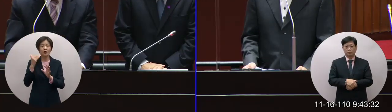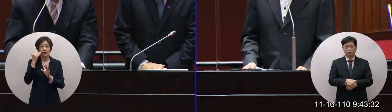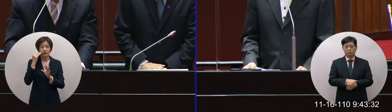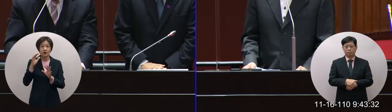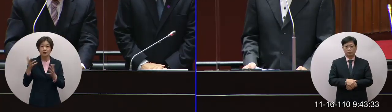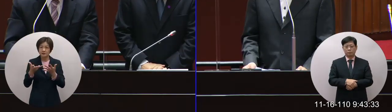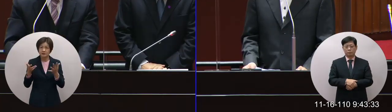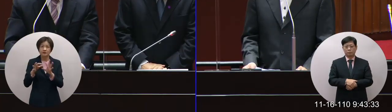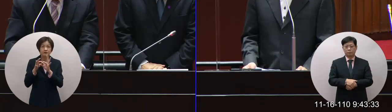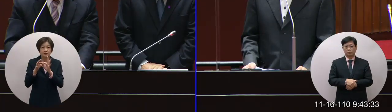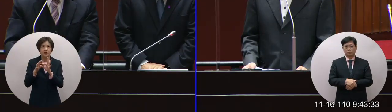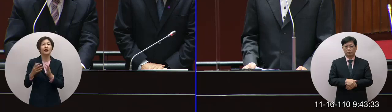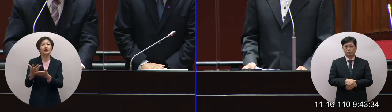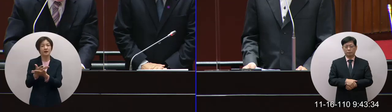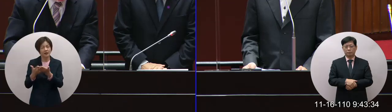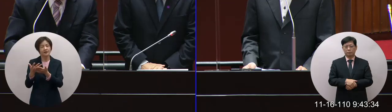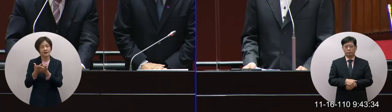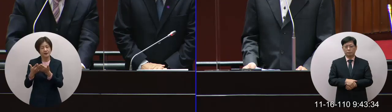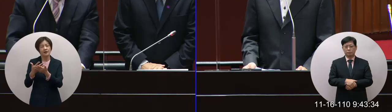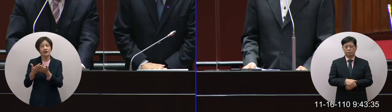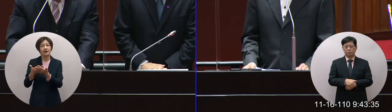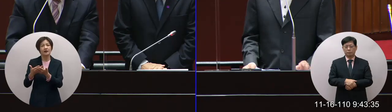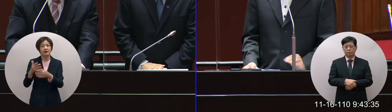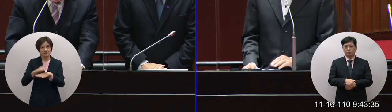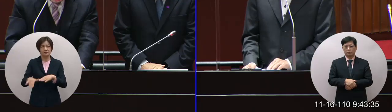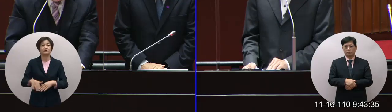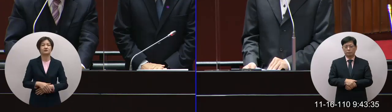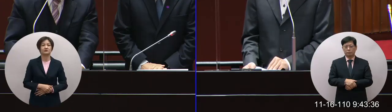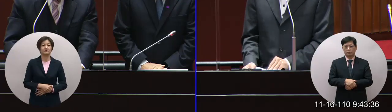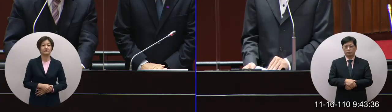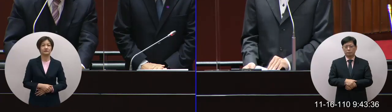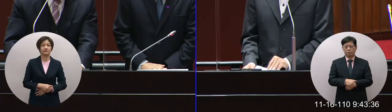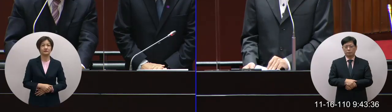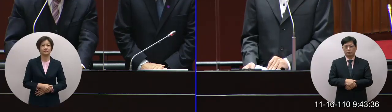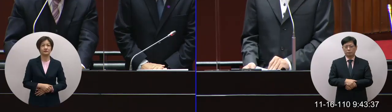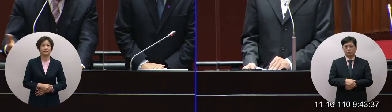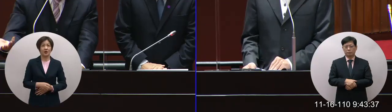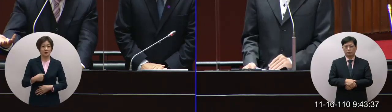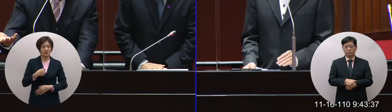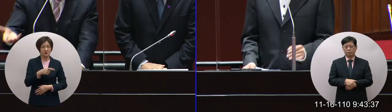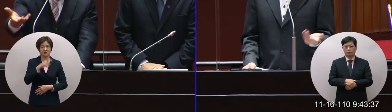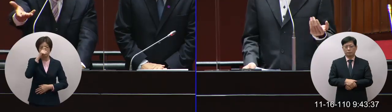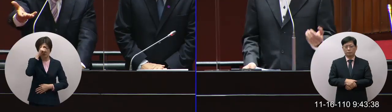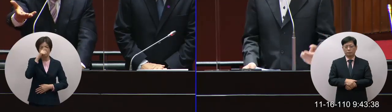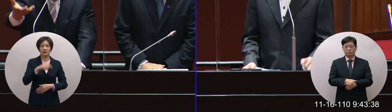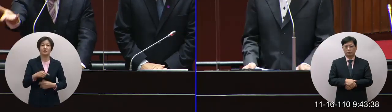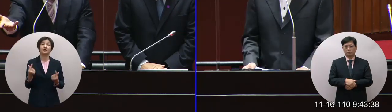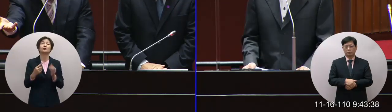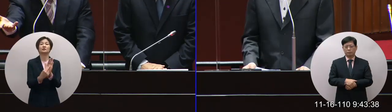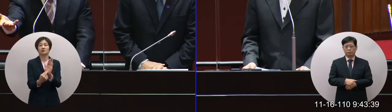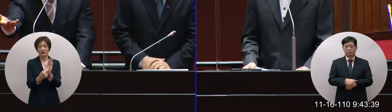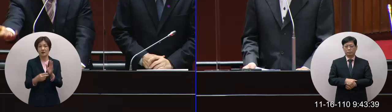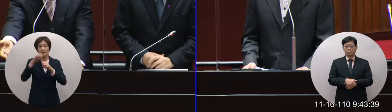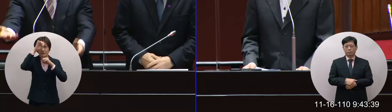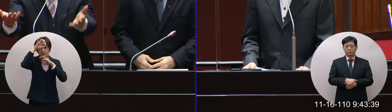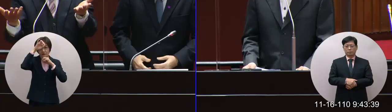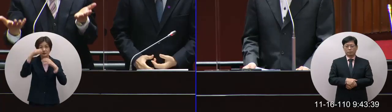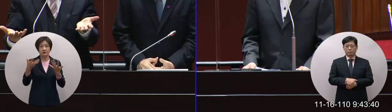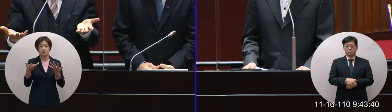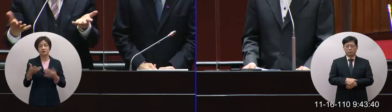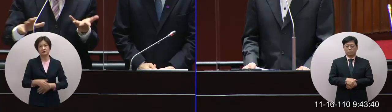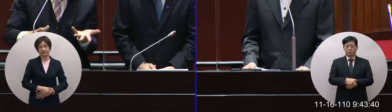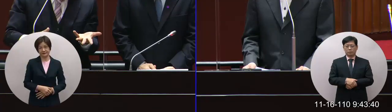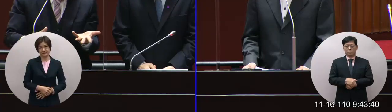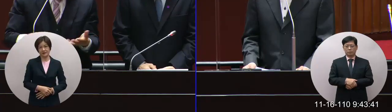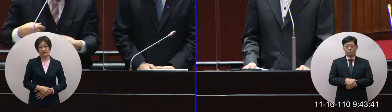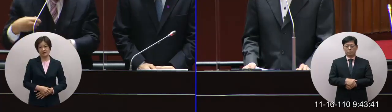道是都有聯繫等等那我們也很期待有些事情比如說鳳梨他說